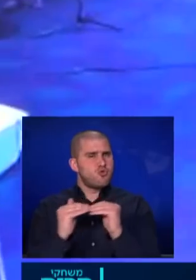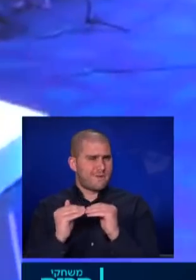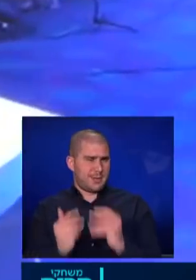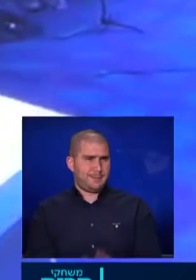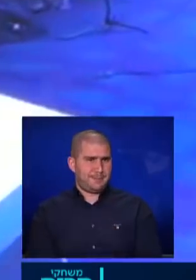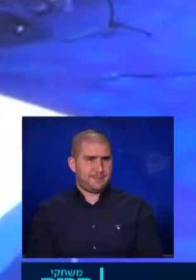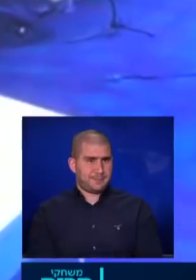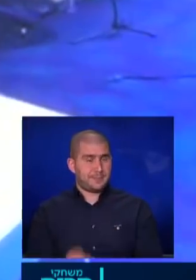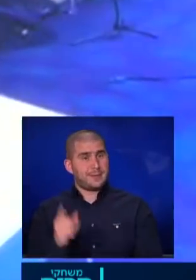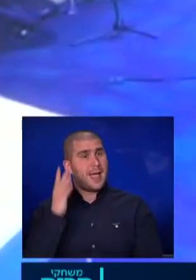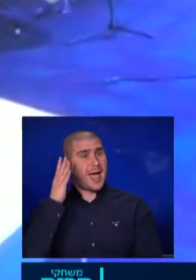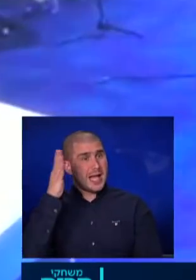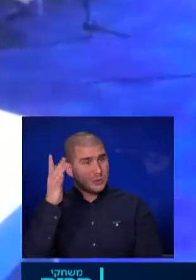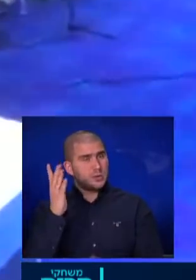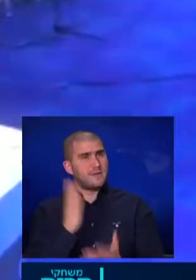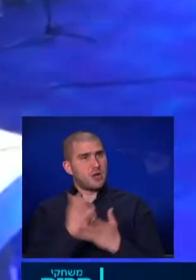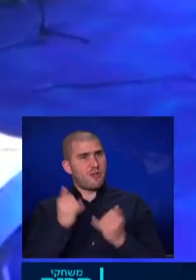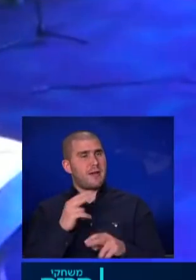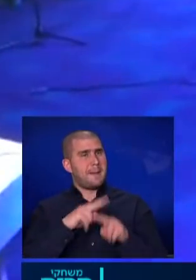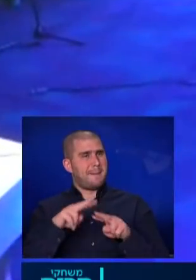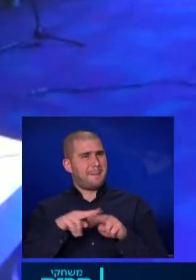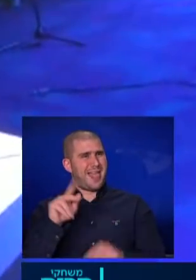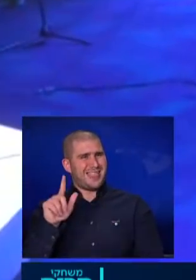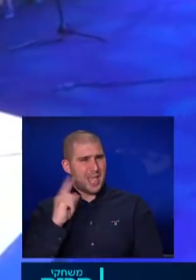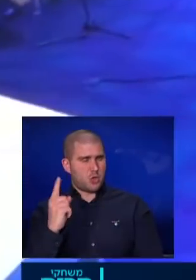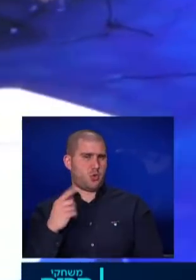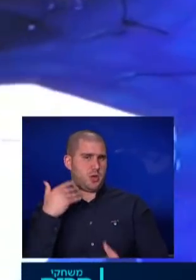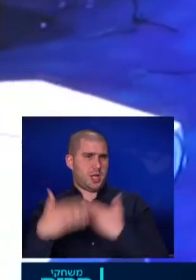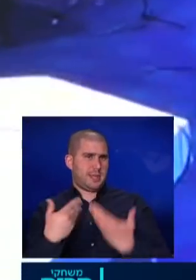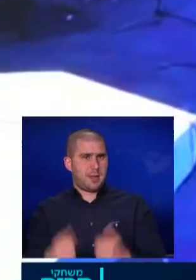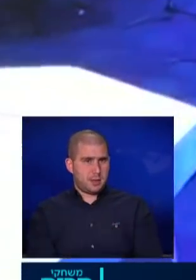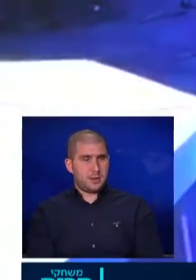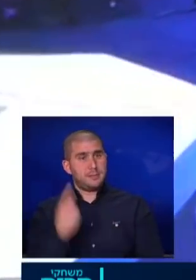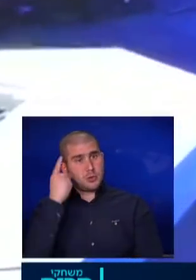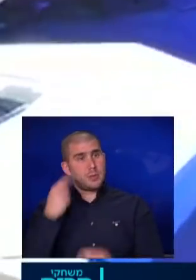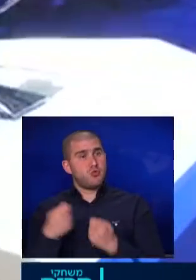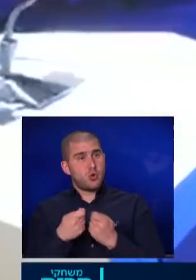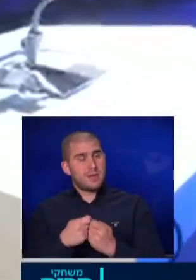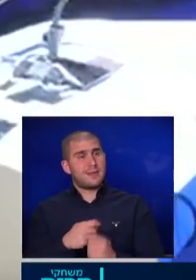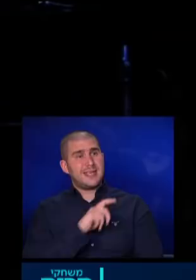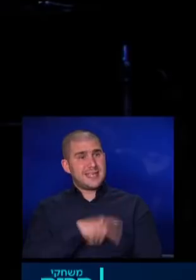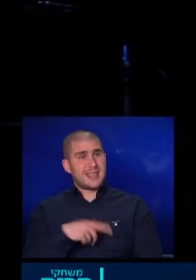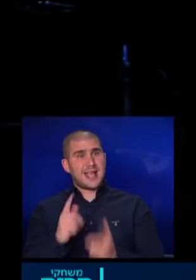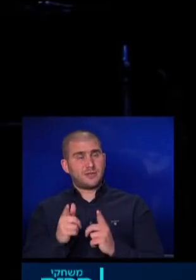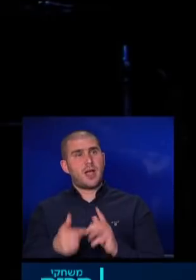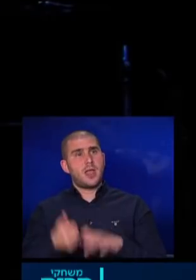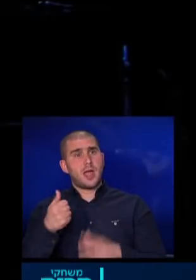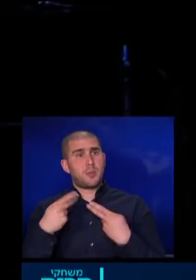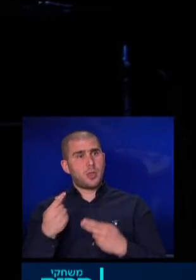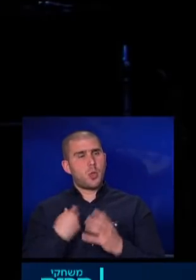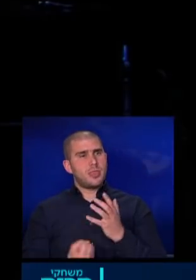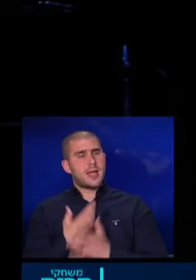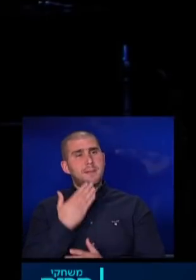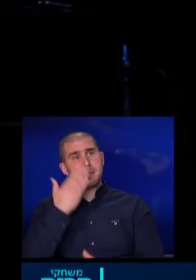את החזון הזה לוקחים כעת בלניאדו צעד אחד קדימה היא הזמה משותפת של קריאת קלנסוע ורנת בית החולים אנחנו נקים